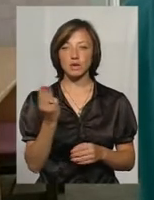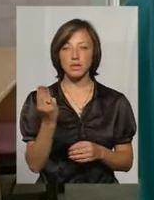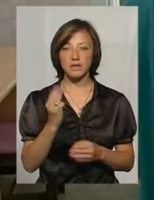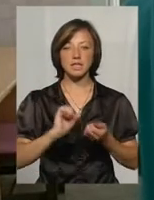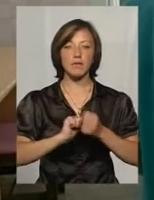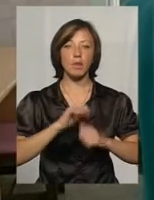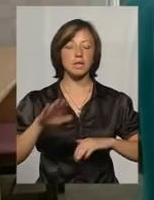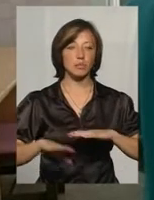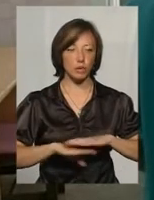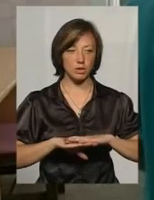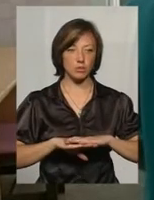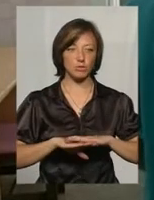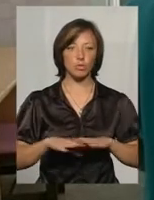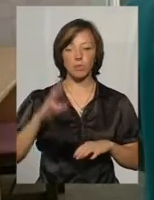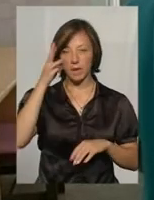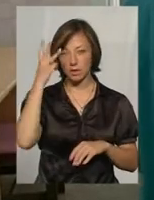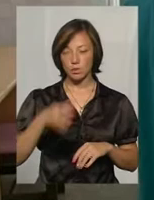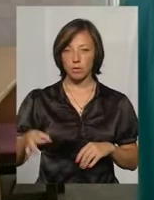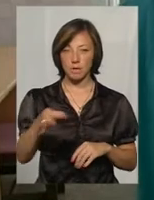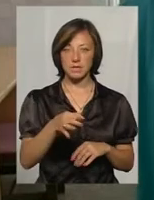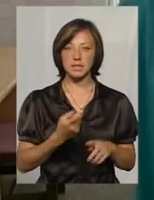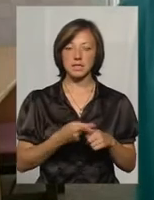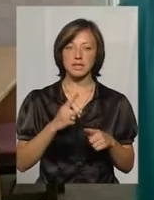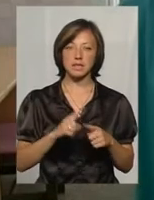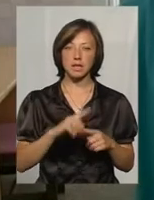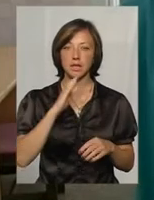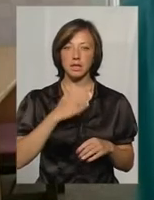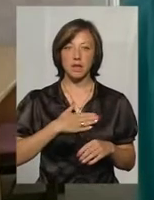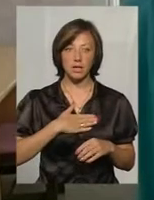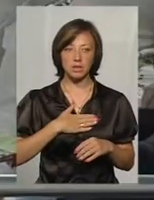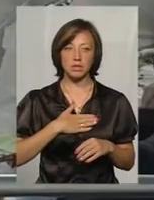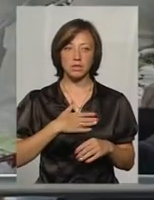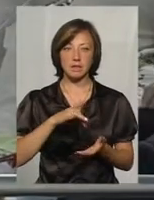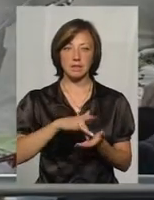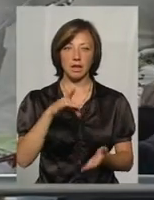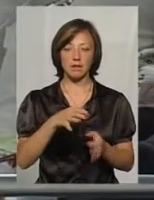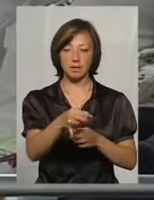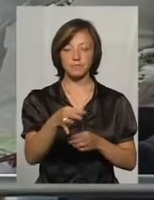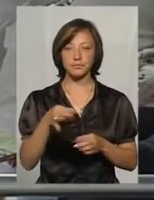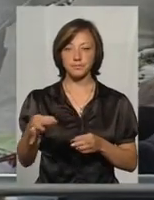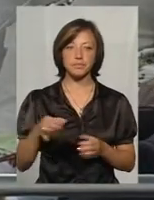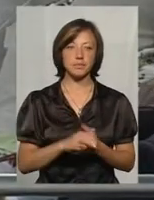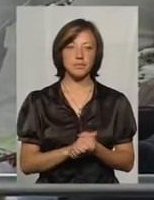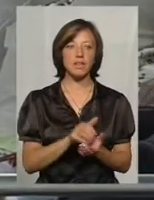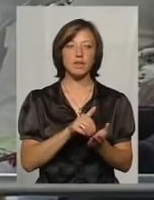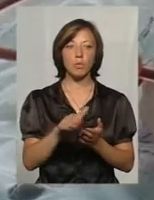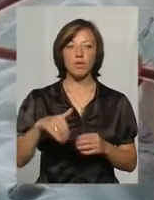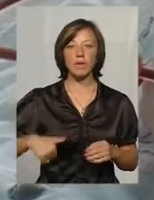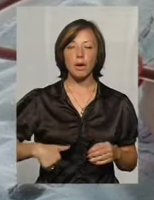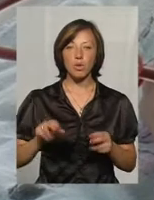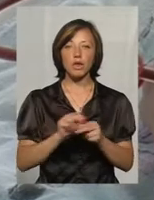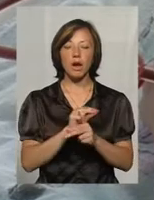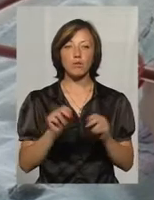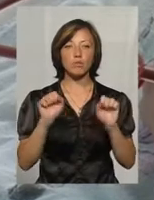і в Кам'янце-Подільському по Хмельницькій області. Це наші сателітні центри. Відмовитись від гемодіалізу можливо у